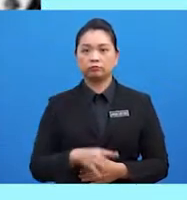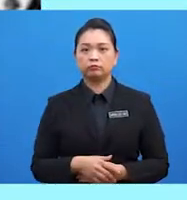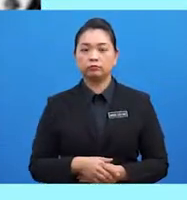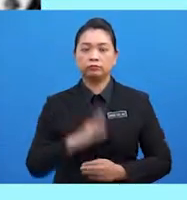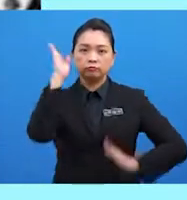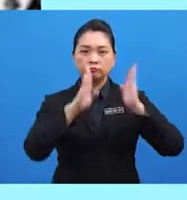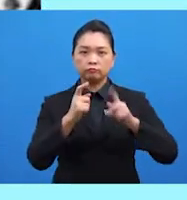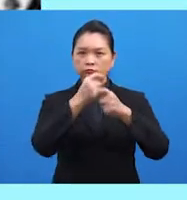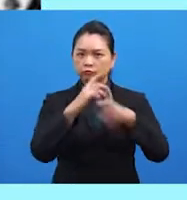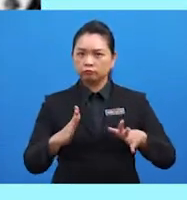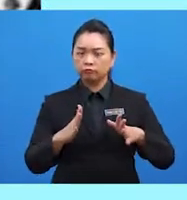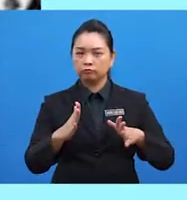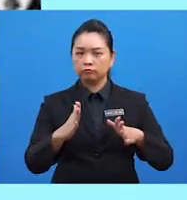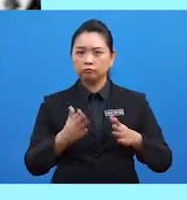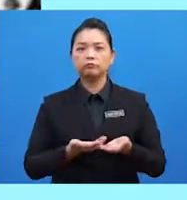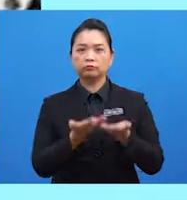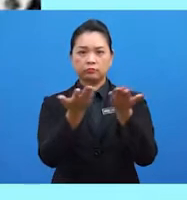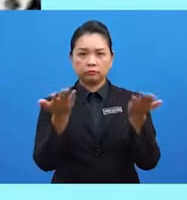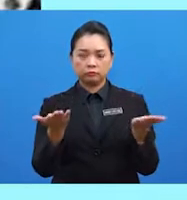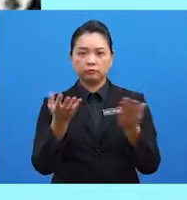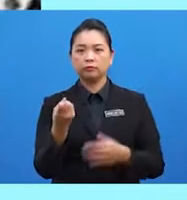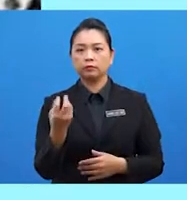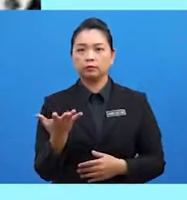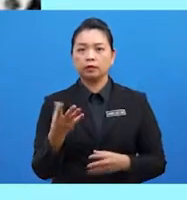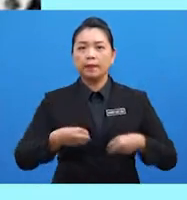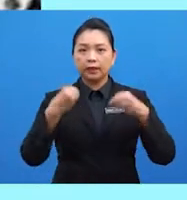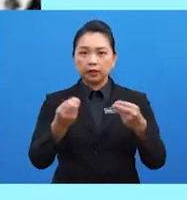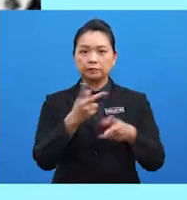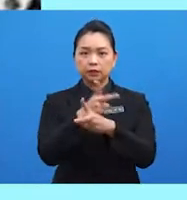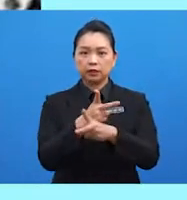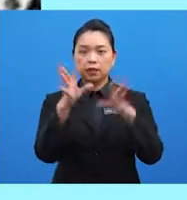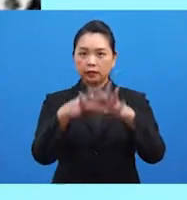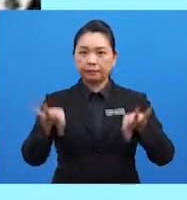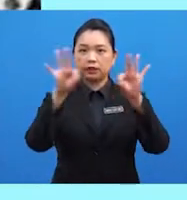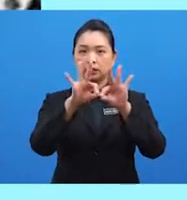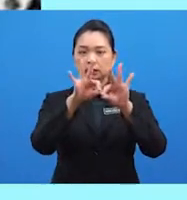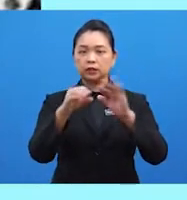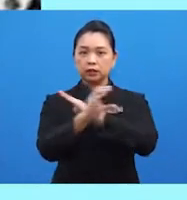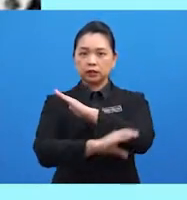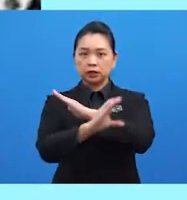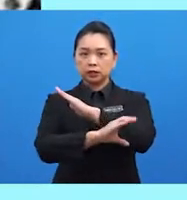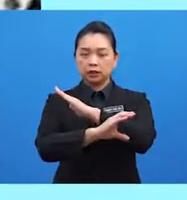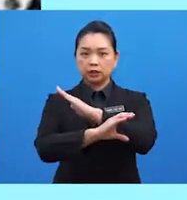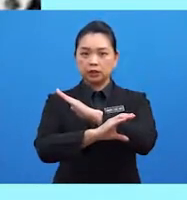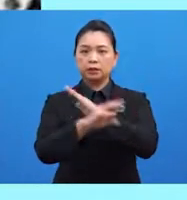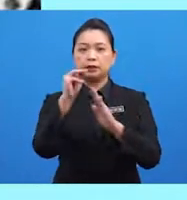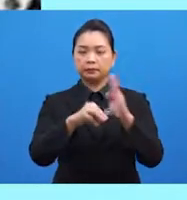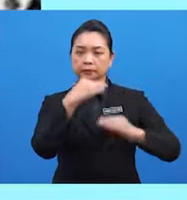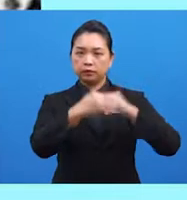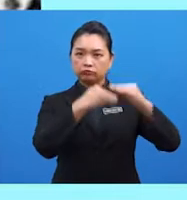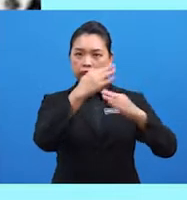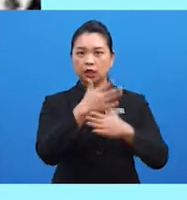Malaysia telah mengemukakan beberapa usul bagi menjaga kepentingan negara-negara membangun.